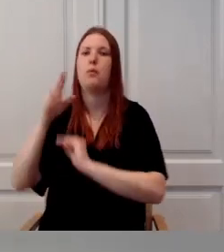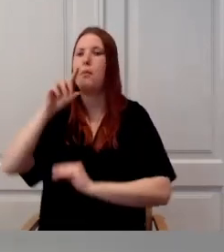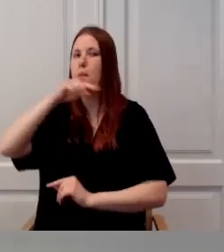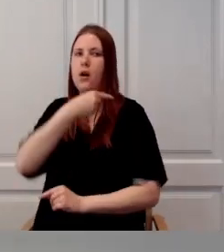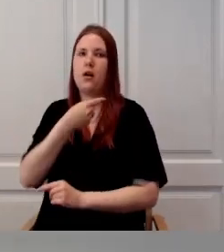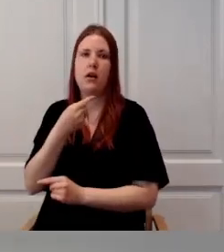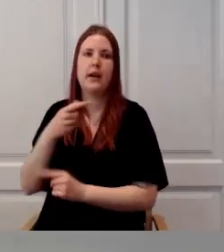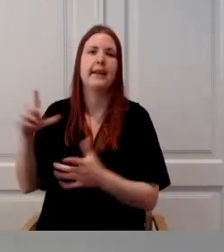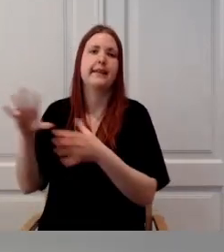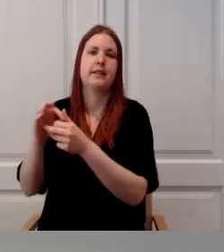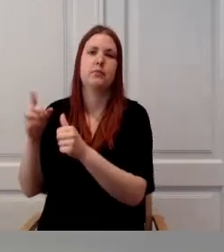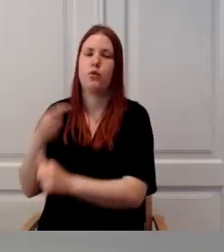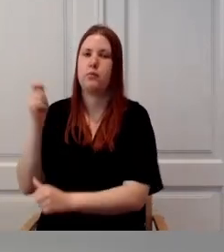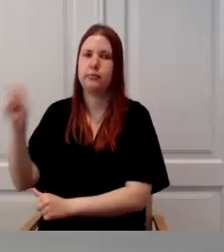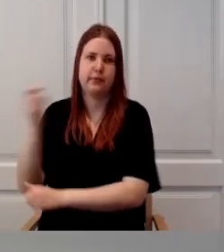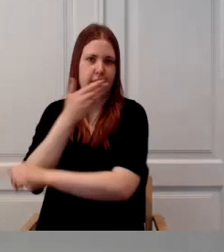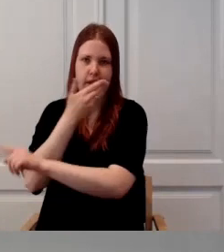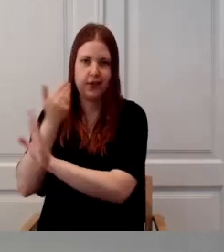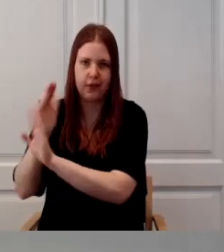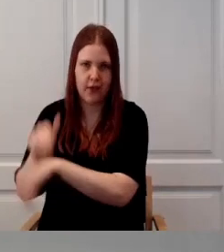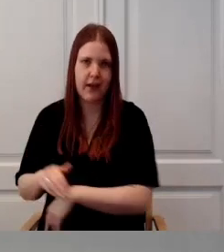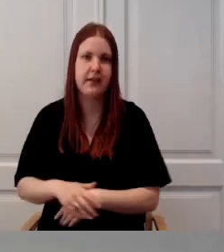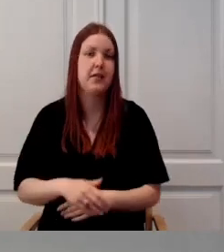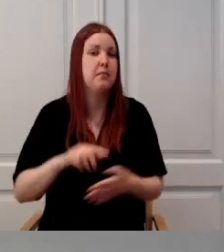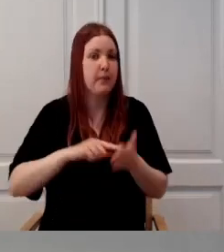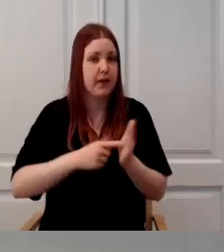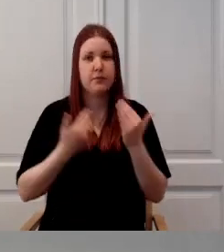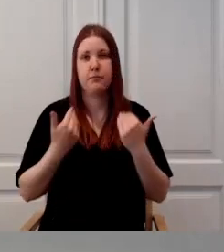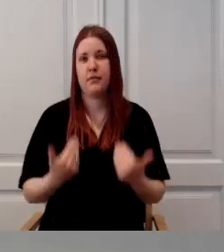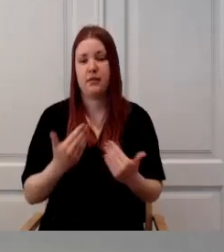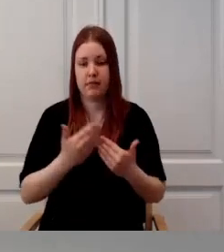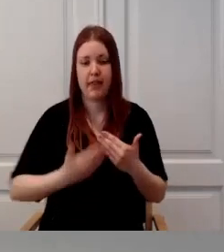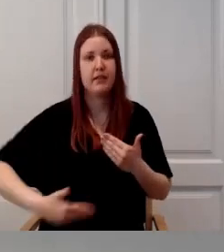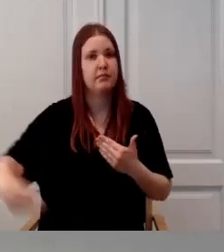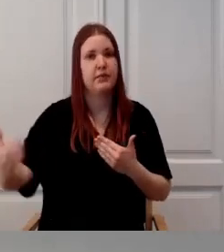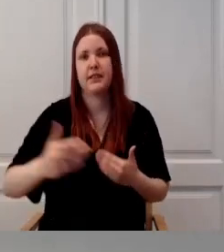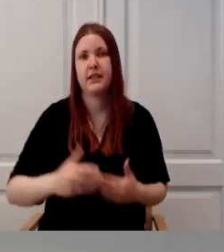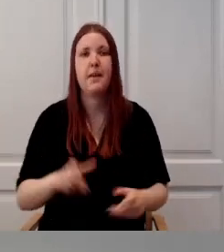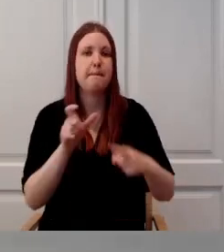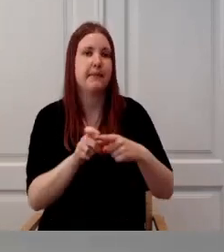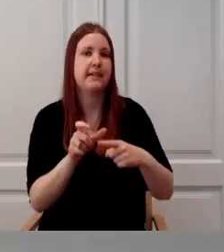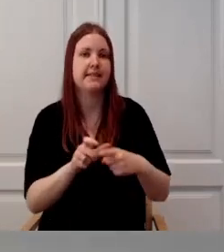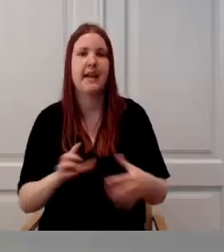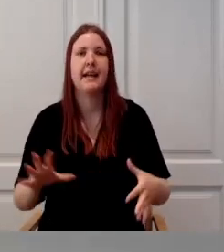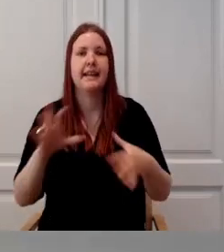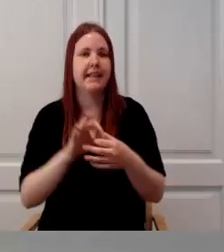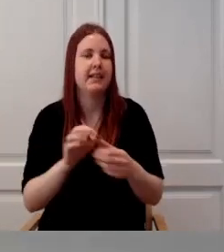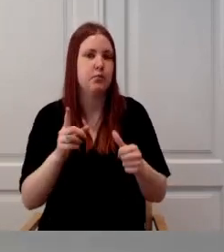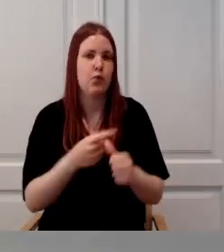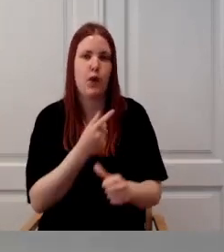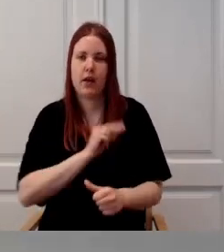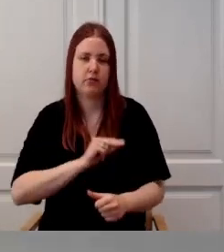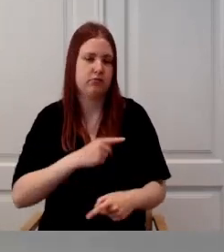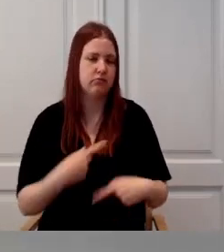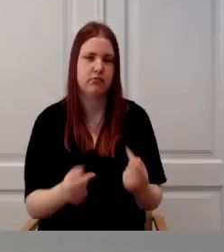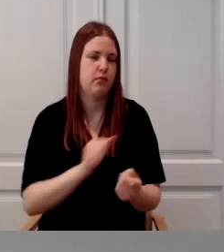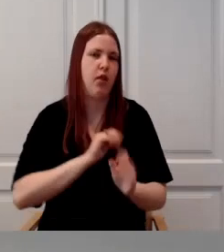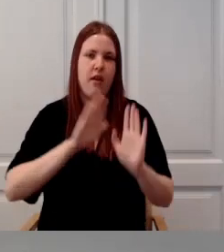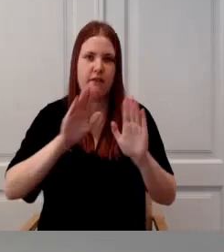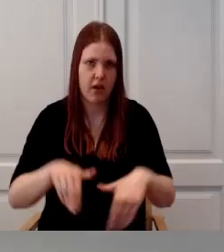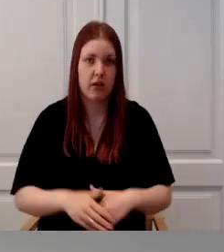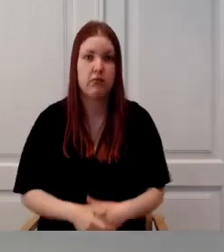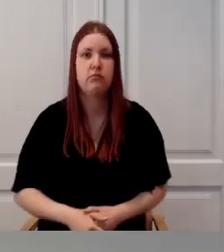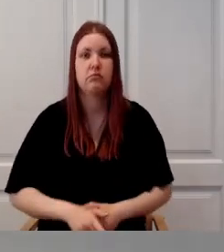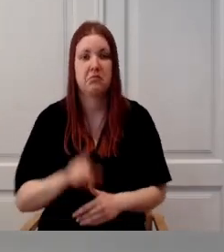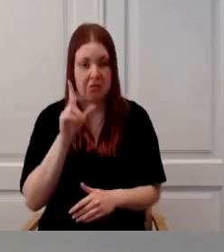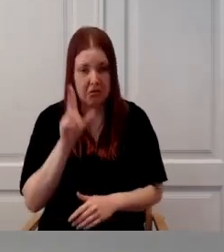Ehk ei ole enam vajadus, liit puude mõistete enam kasutada. Ja kui on vaja tõesti statistis mõttes seda järgi pidada, kui palju